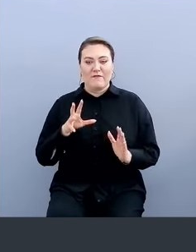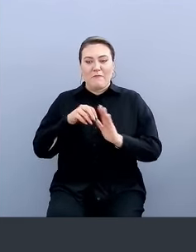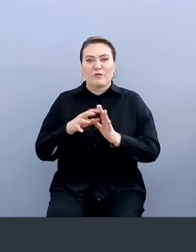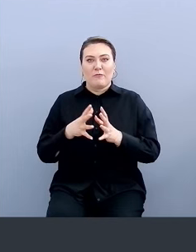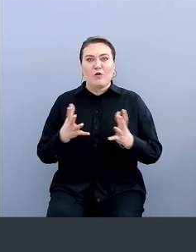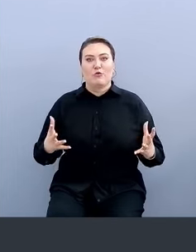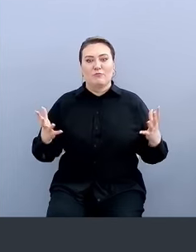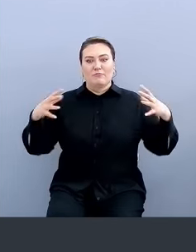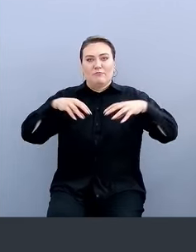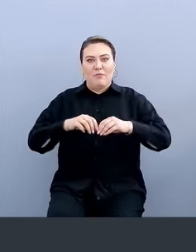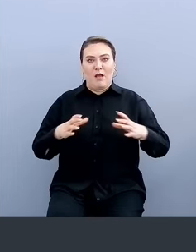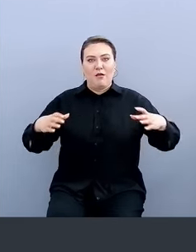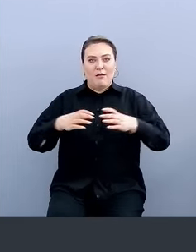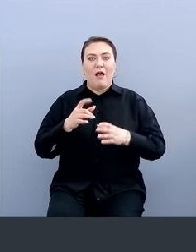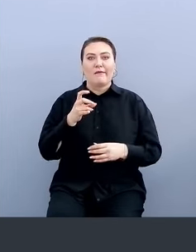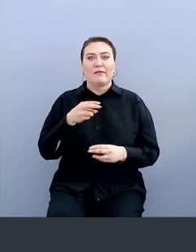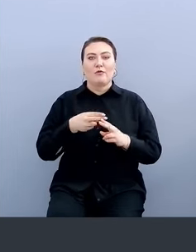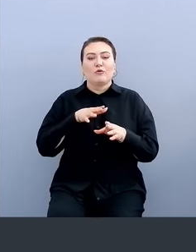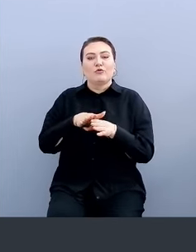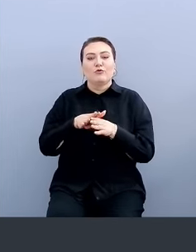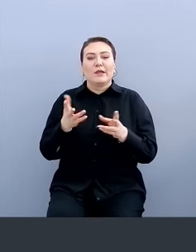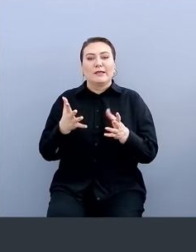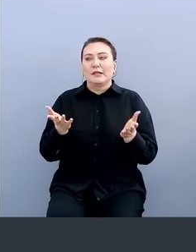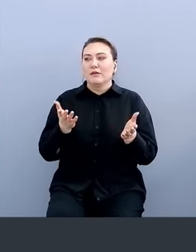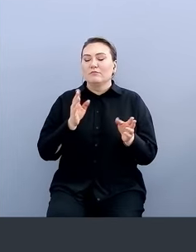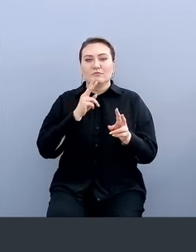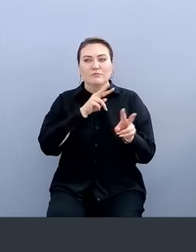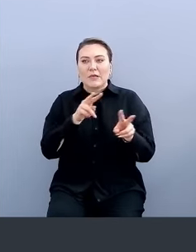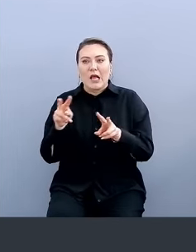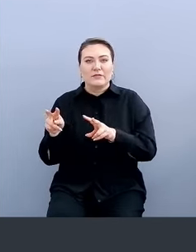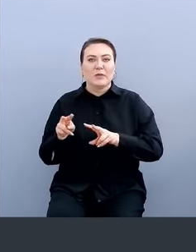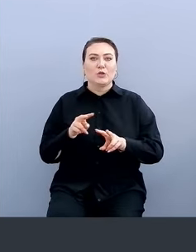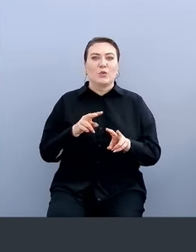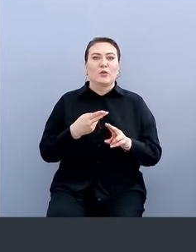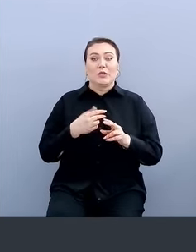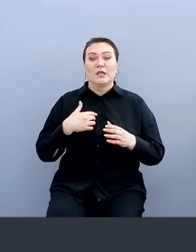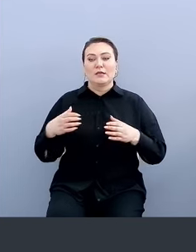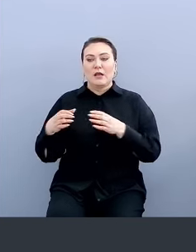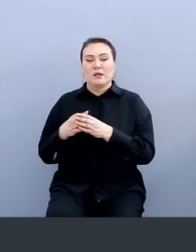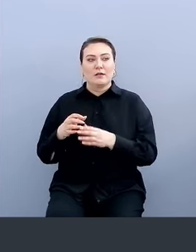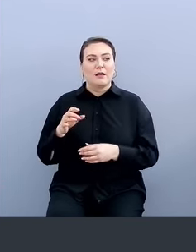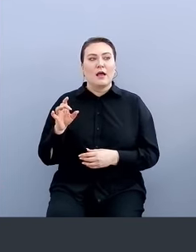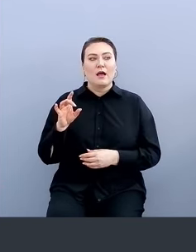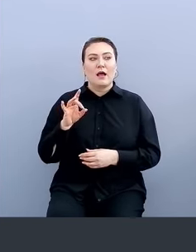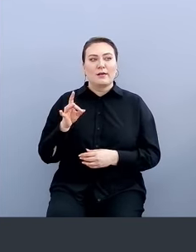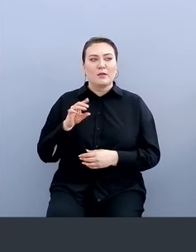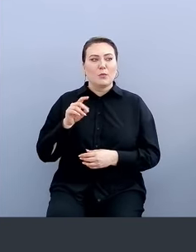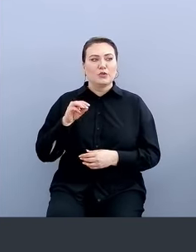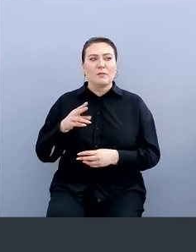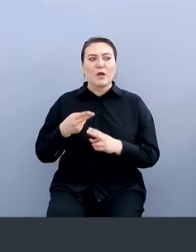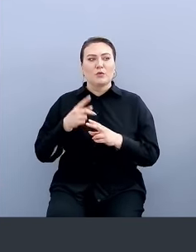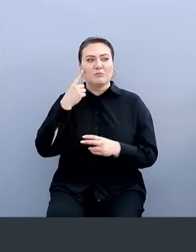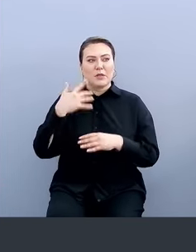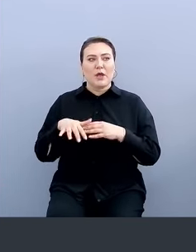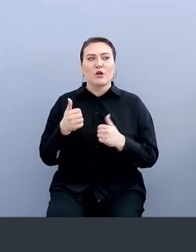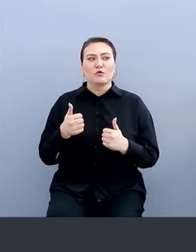большом агенте, которые реализуют некоторый кастом-мониторинг. У нас есть команда Red и Purple Team, которая очень хорошо понимает,